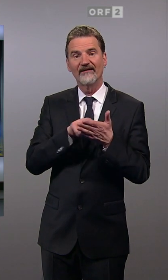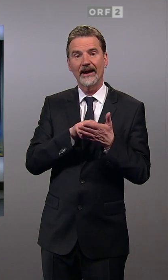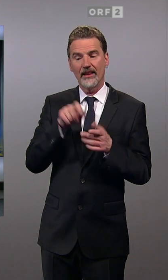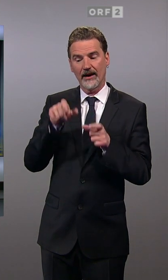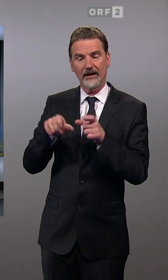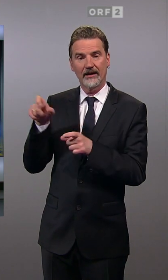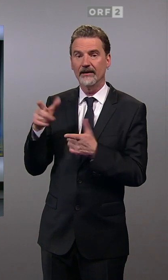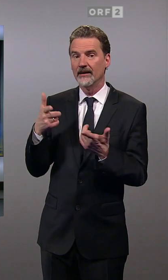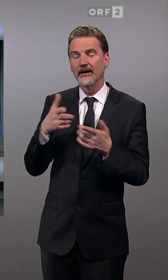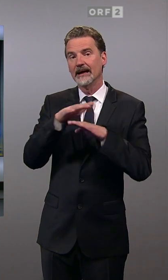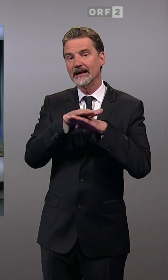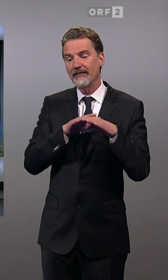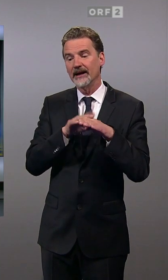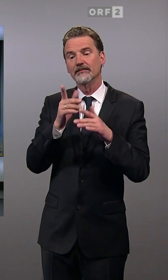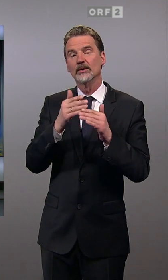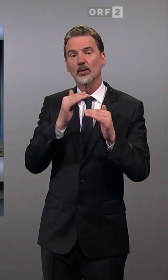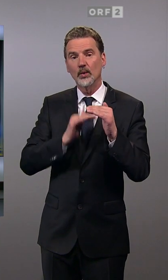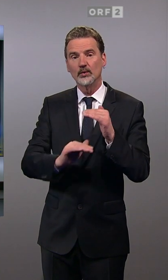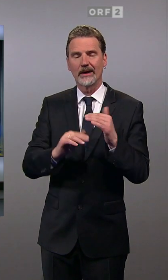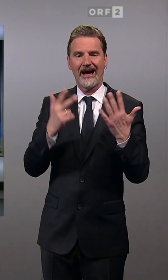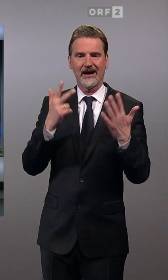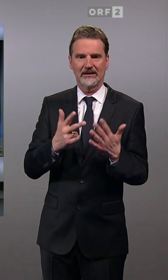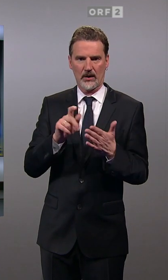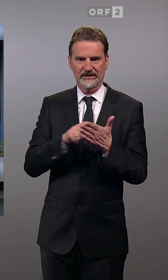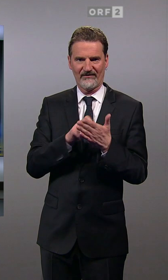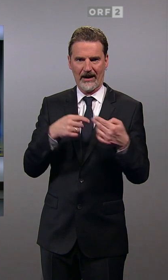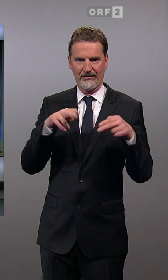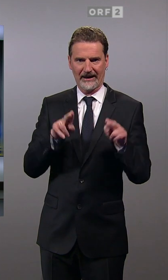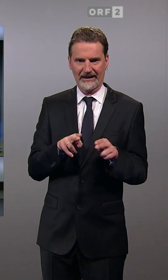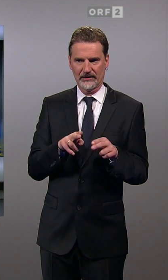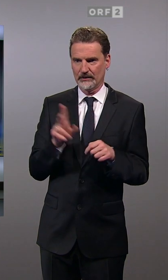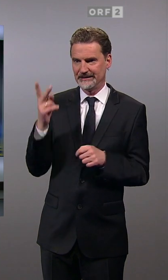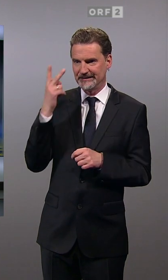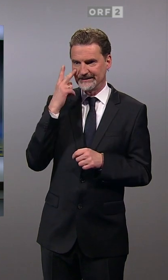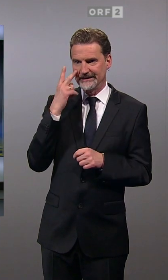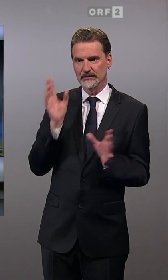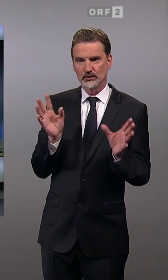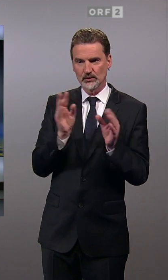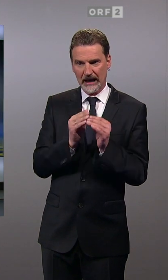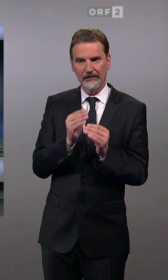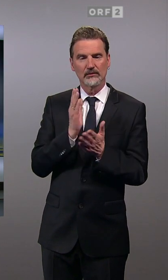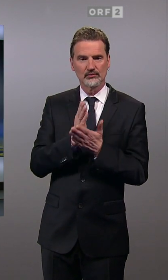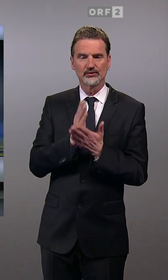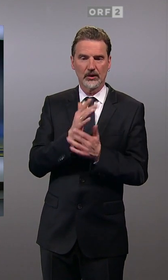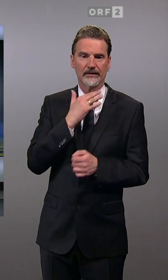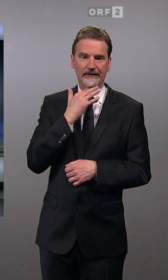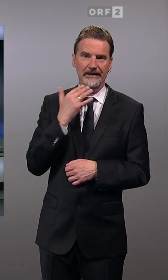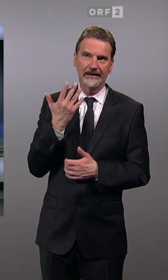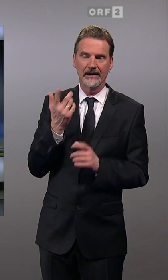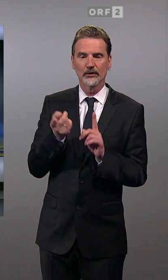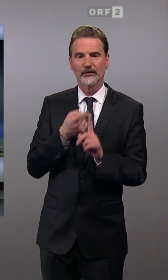mit weniger als 8000 Wahlberechtigten. Also zusammen sind das dann schon sehr viele, eben fast